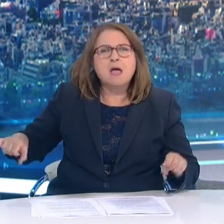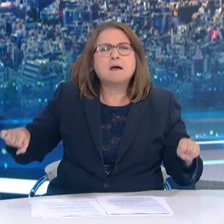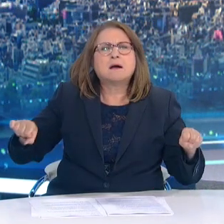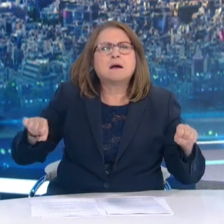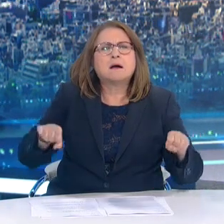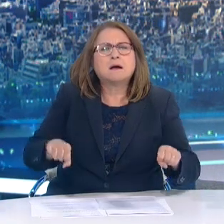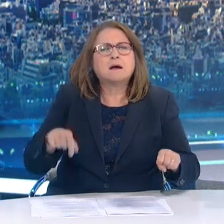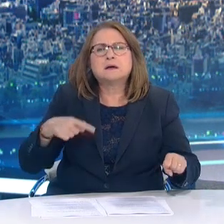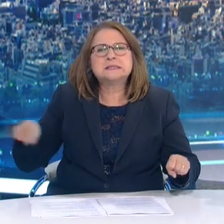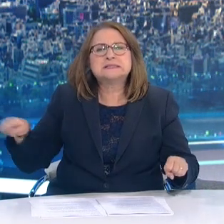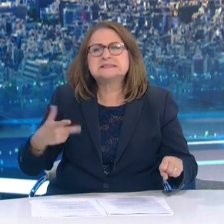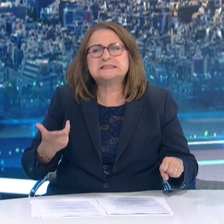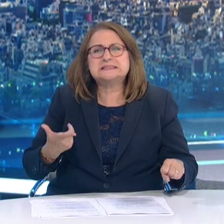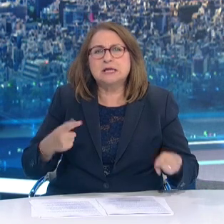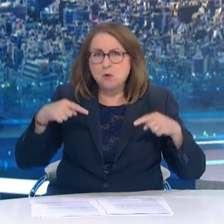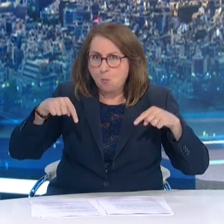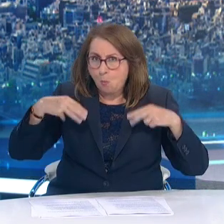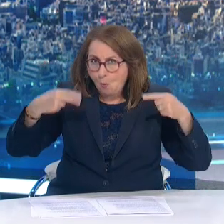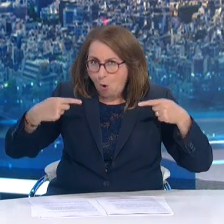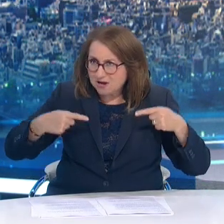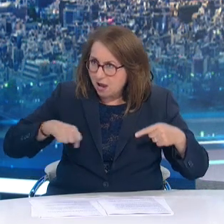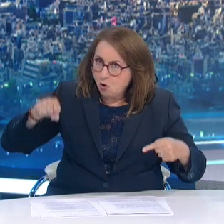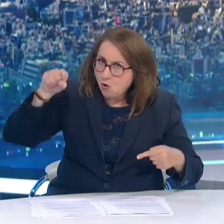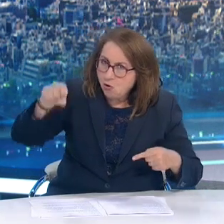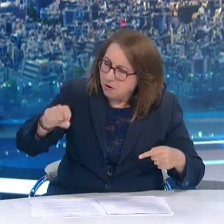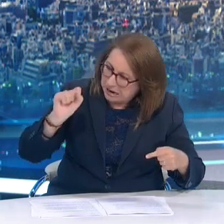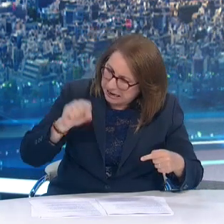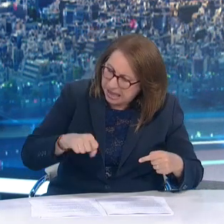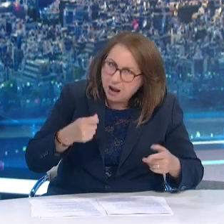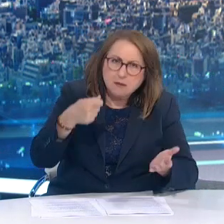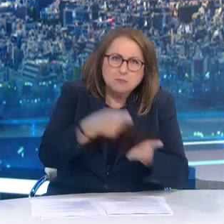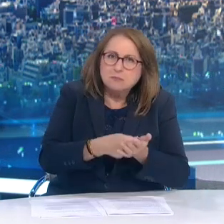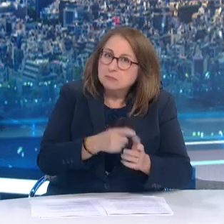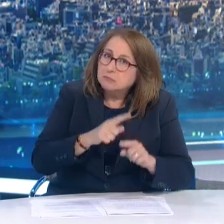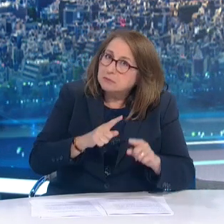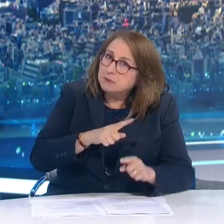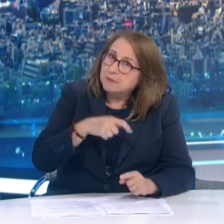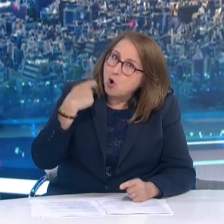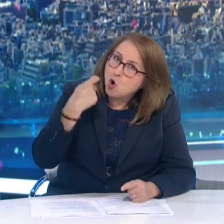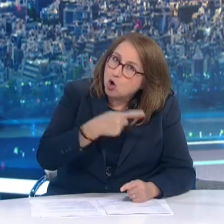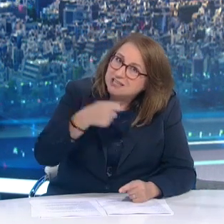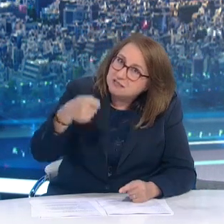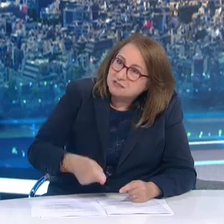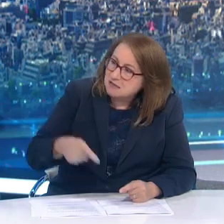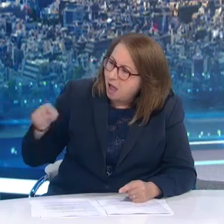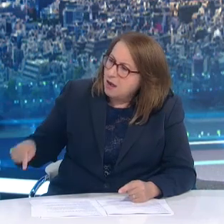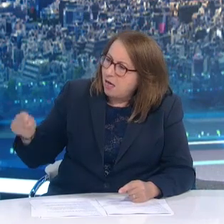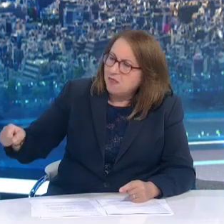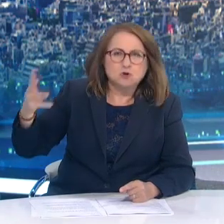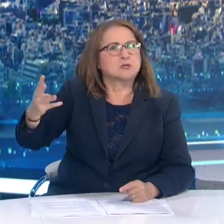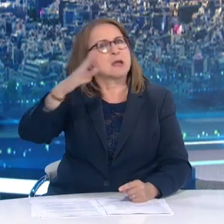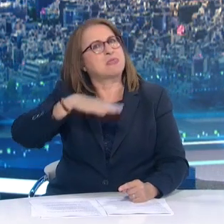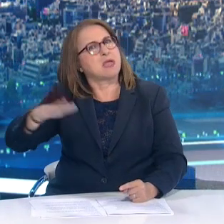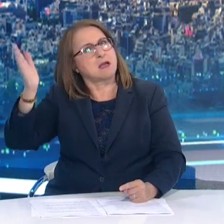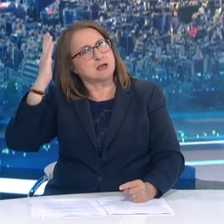Το κόστος αυτό ποιον θα βαρύνει Ευχαριστώ Λοιπόν να ξεκινήσω Η